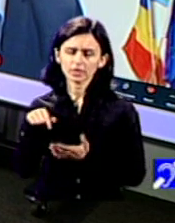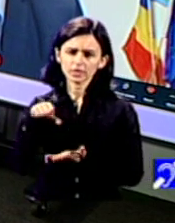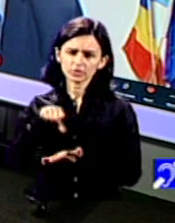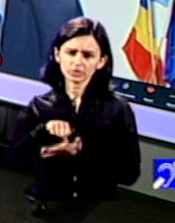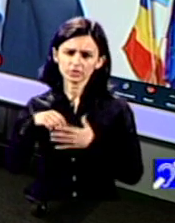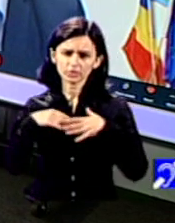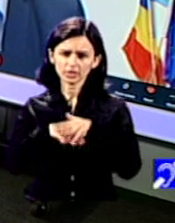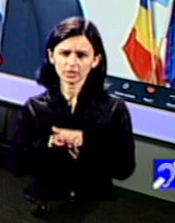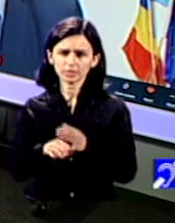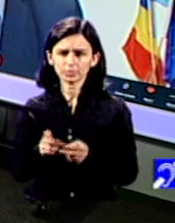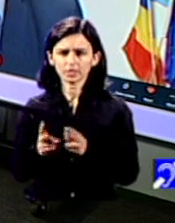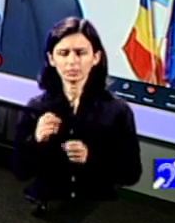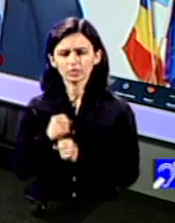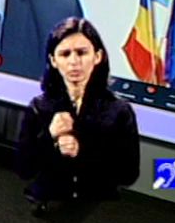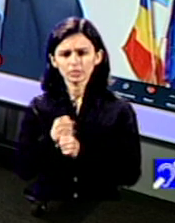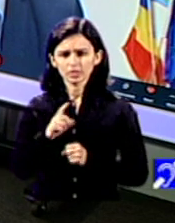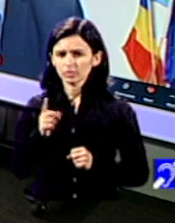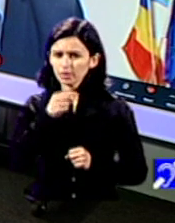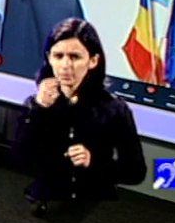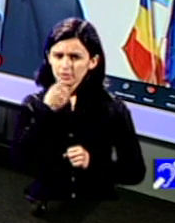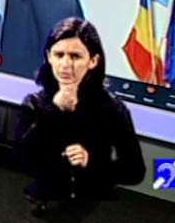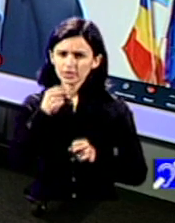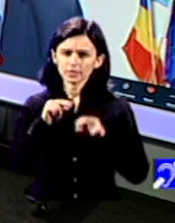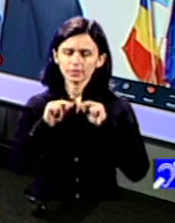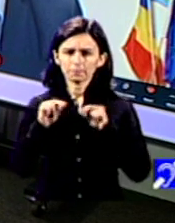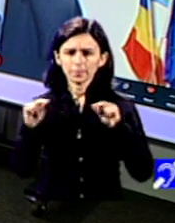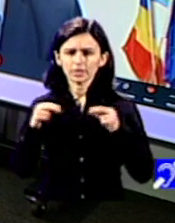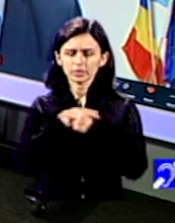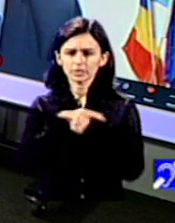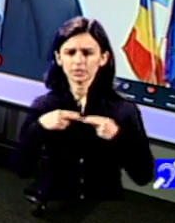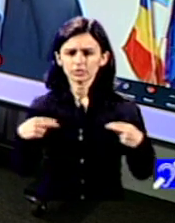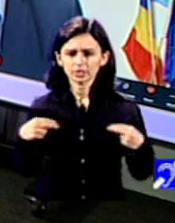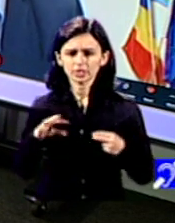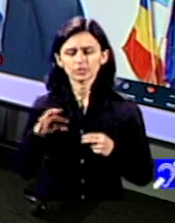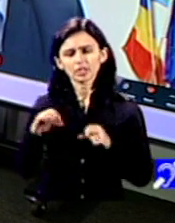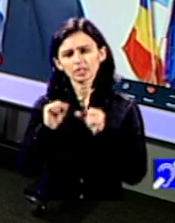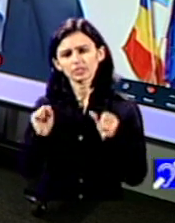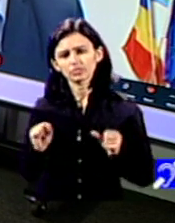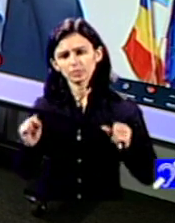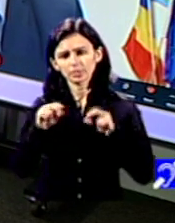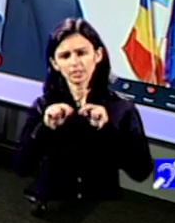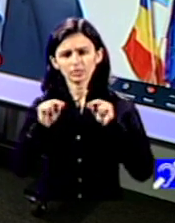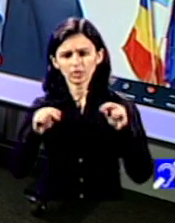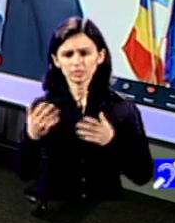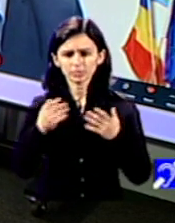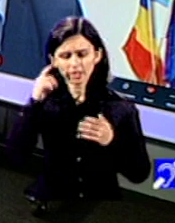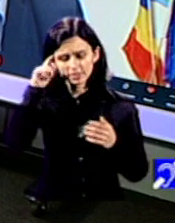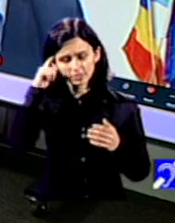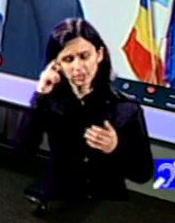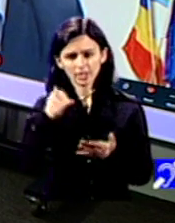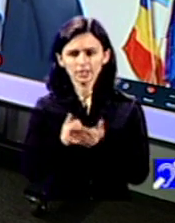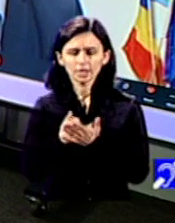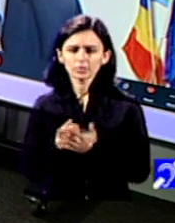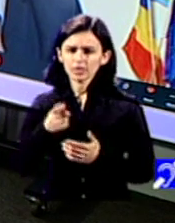prin terapie ocupațională nu a beneficiat de educație juridică și alte forme de educație care să-l facă conștient de drepturile și